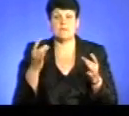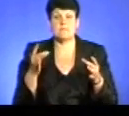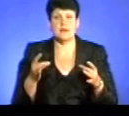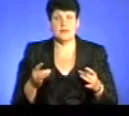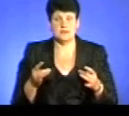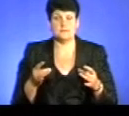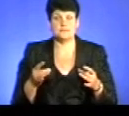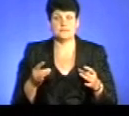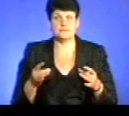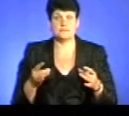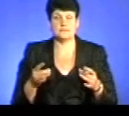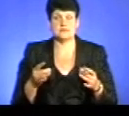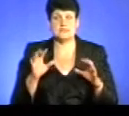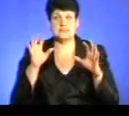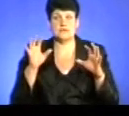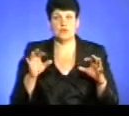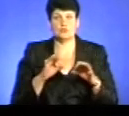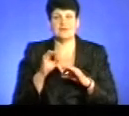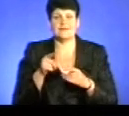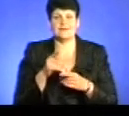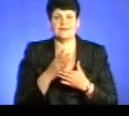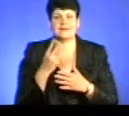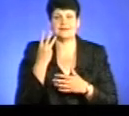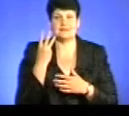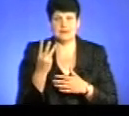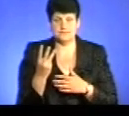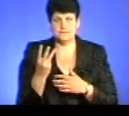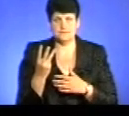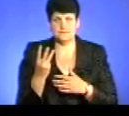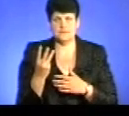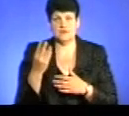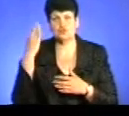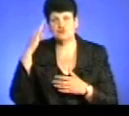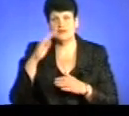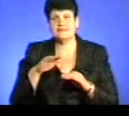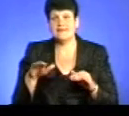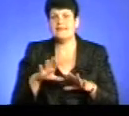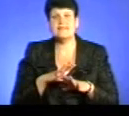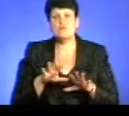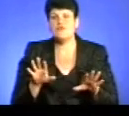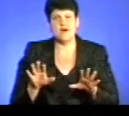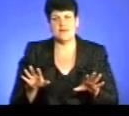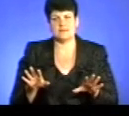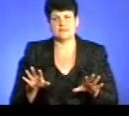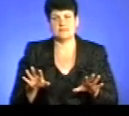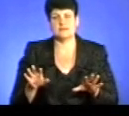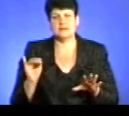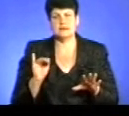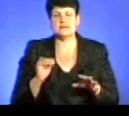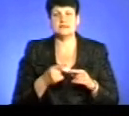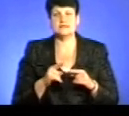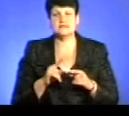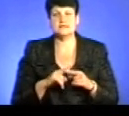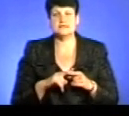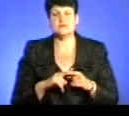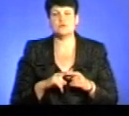законопроєктів, їх є три, так званих чужих дітей не буває. І основні інновації прийнятих